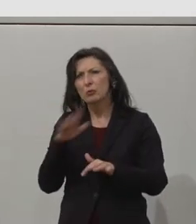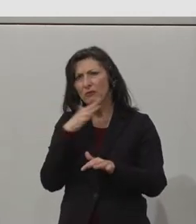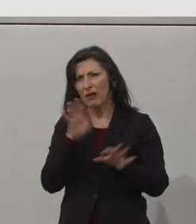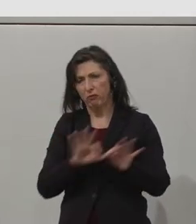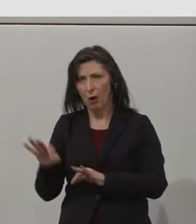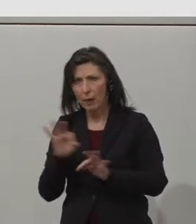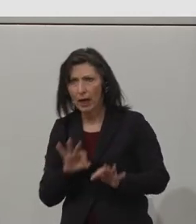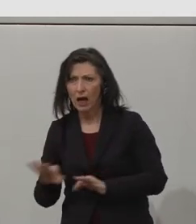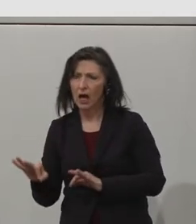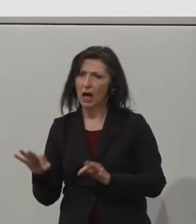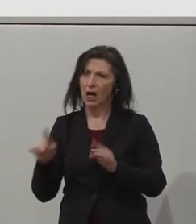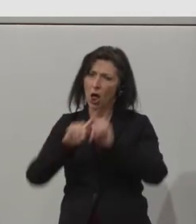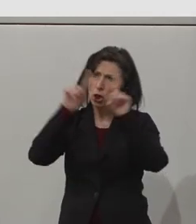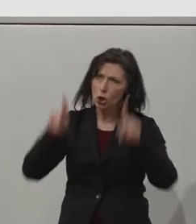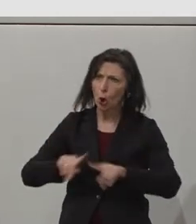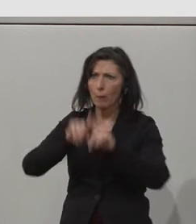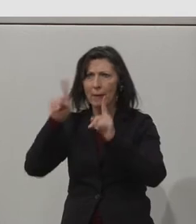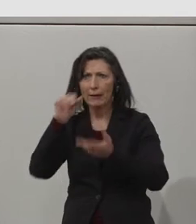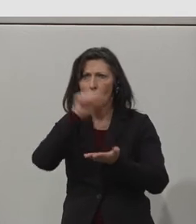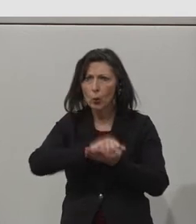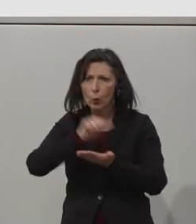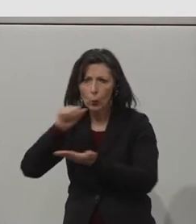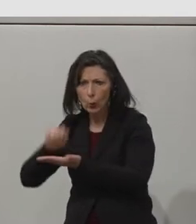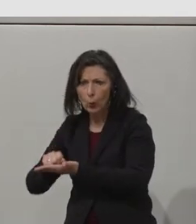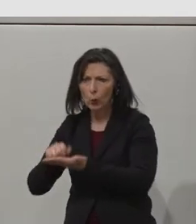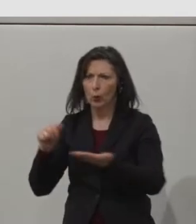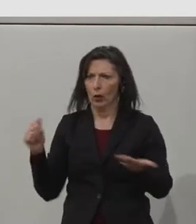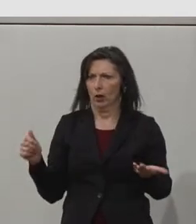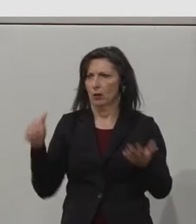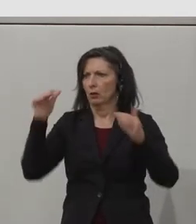printed out, packs for all the attendees, name badges,